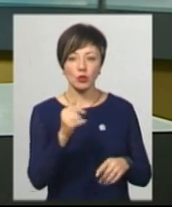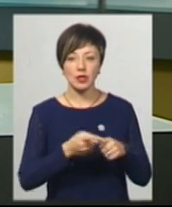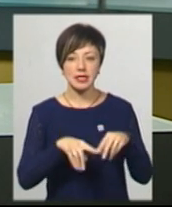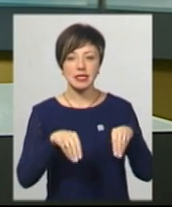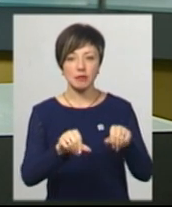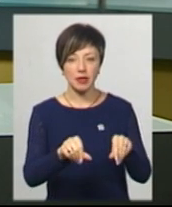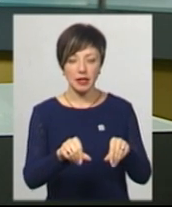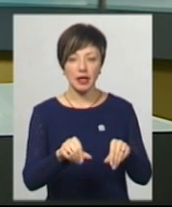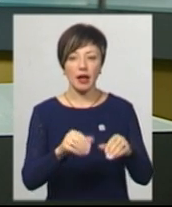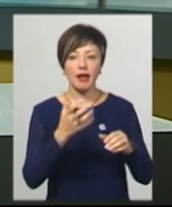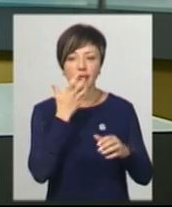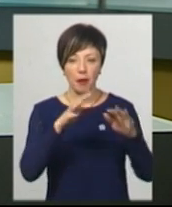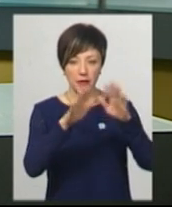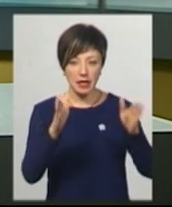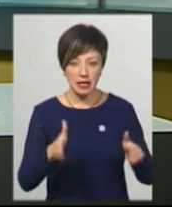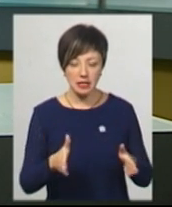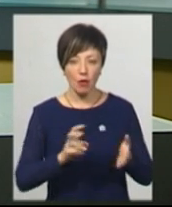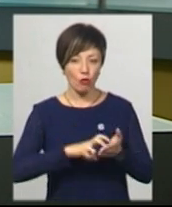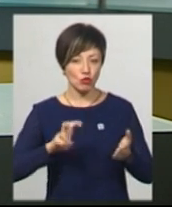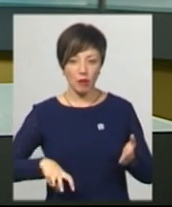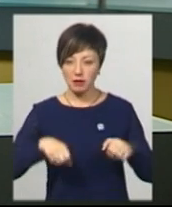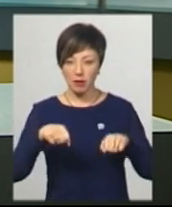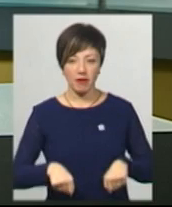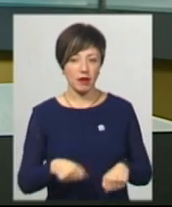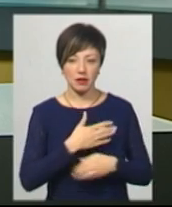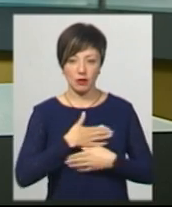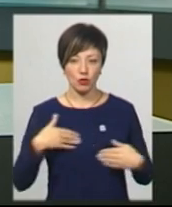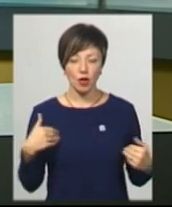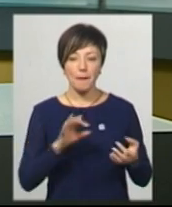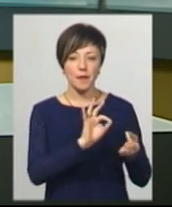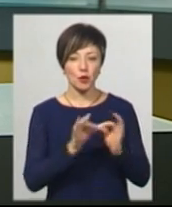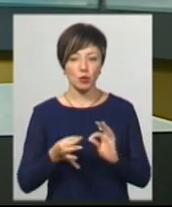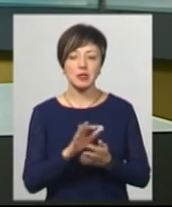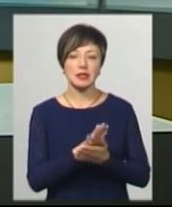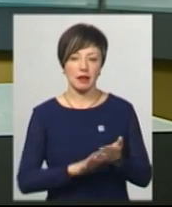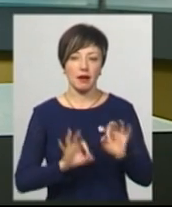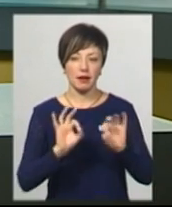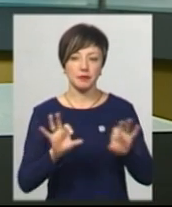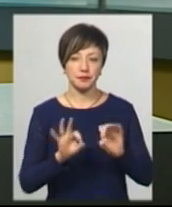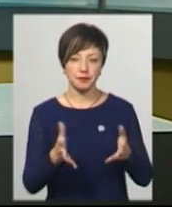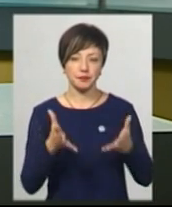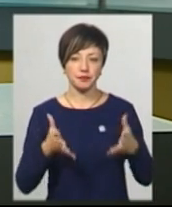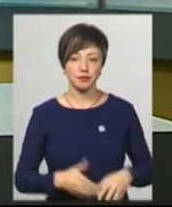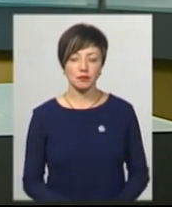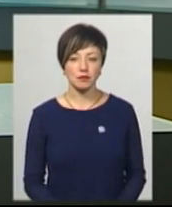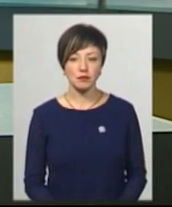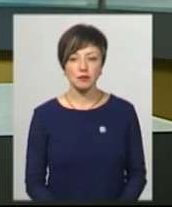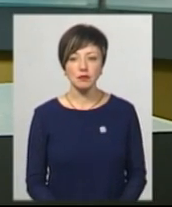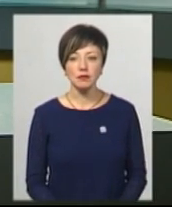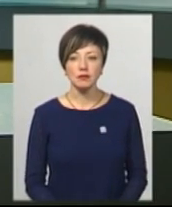цій земельній ділянці теплиці і поступати своїми правами немає намірів. Подробиці наша знімальна група з'ясовувала на місці.